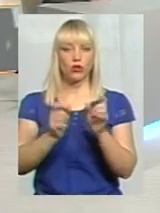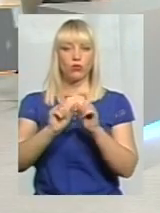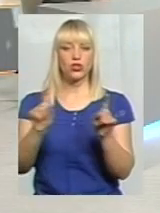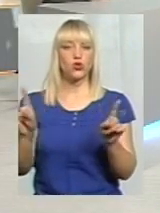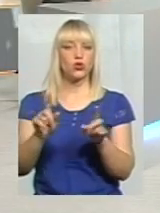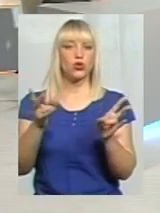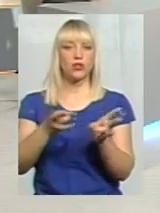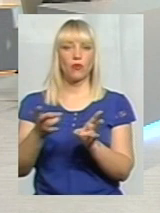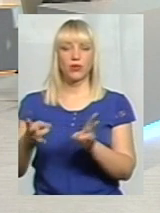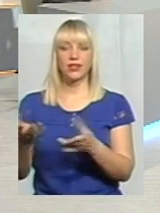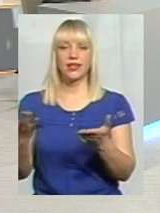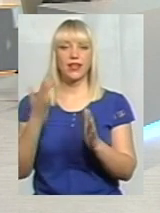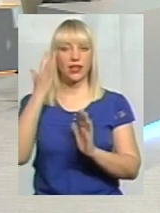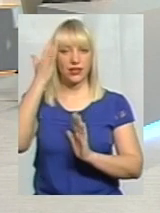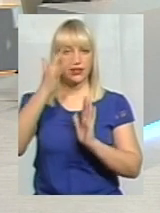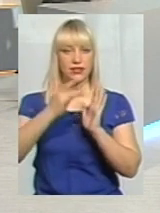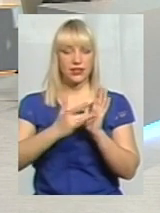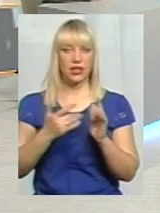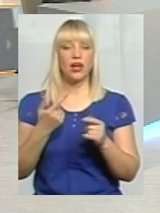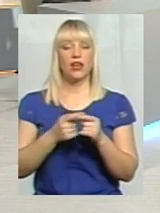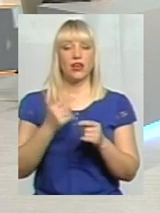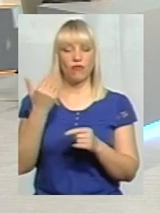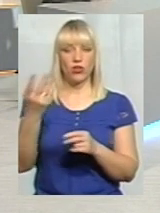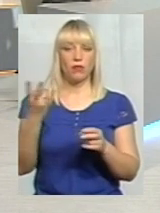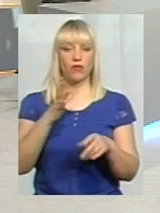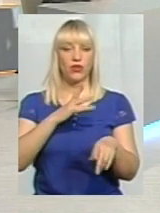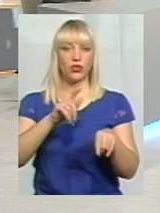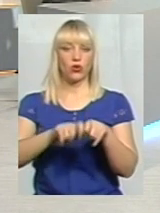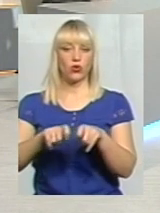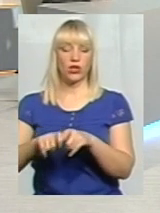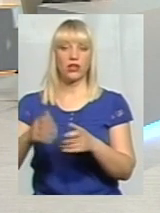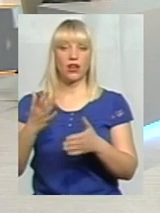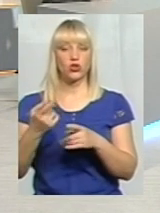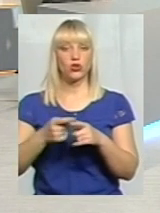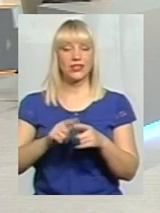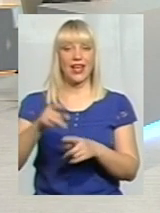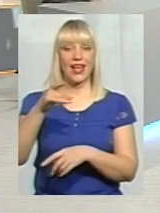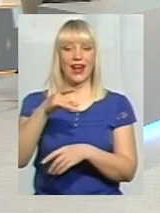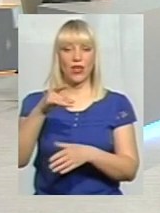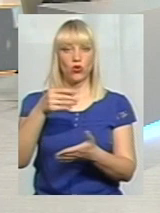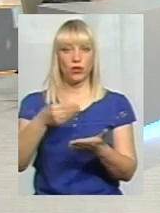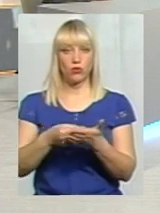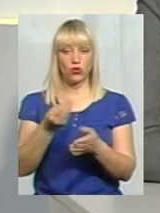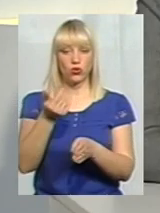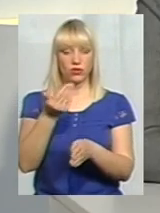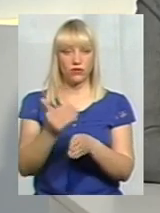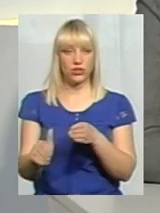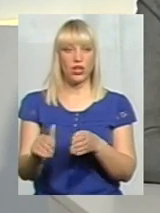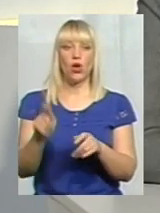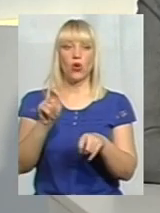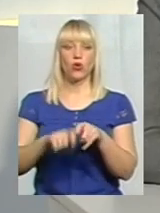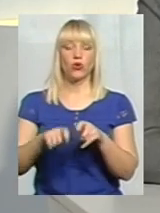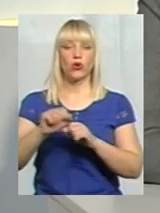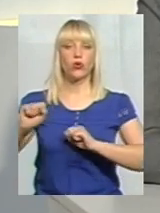необхідно, на які цілі, і, звичайно, вони повинні їх контролювати. Якщо це районний бюджет, відділення коштів контролює саме